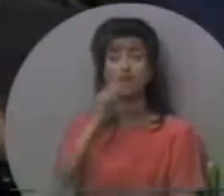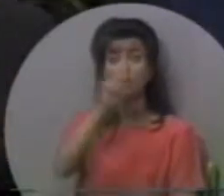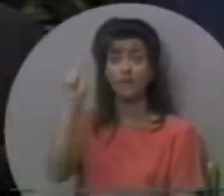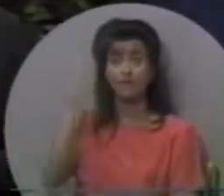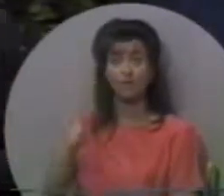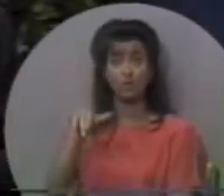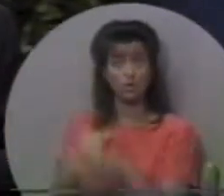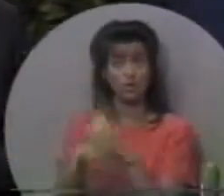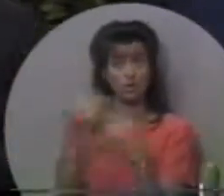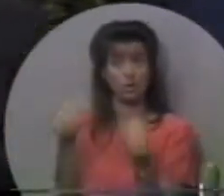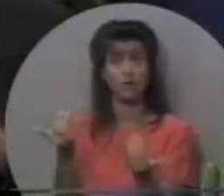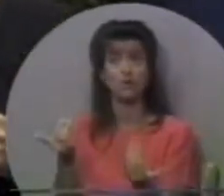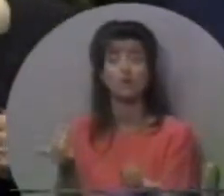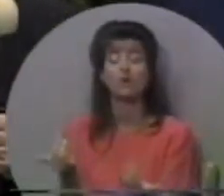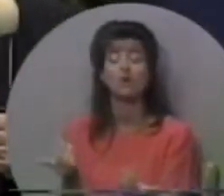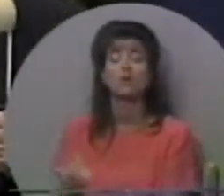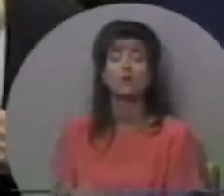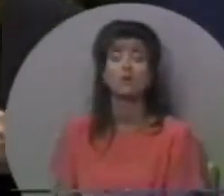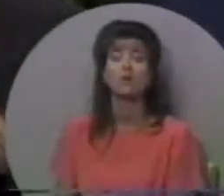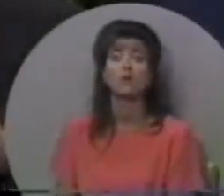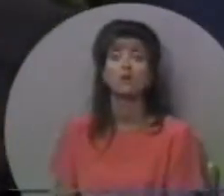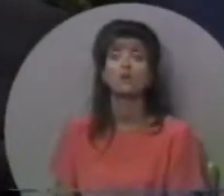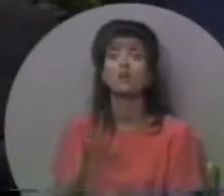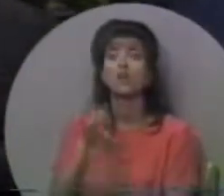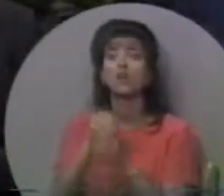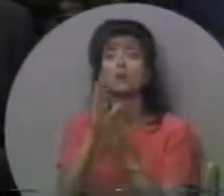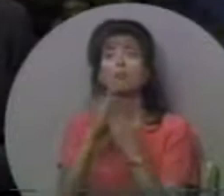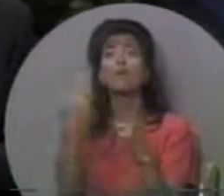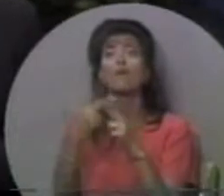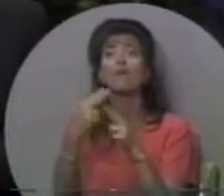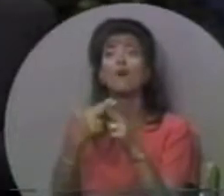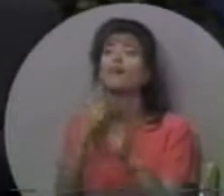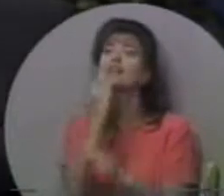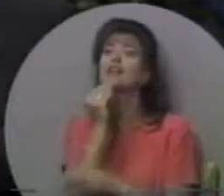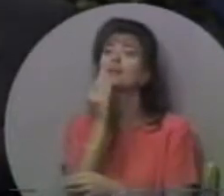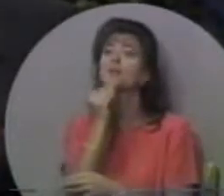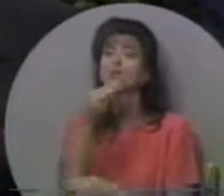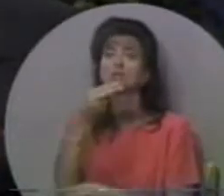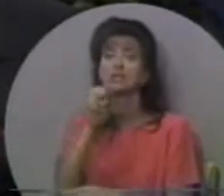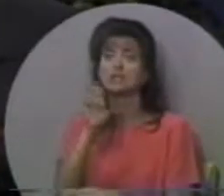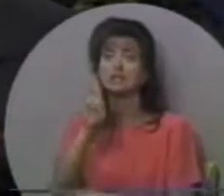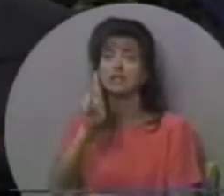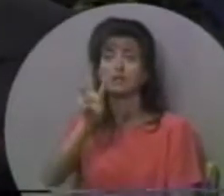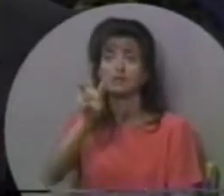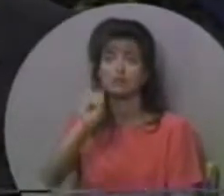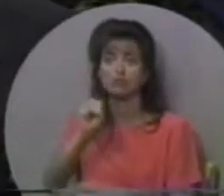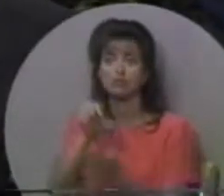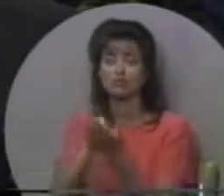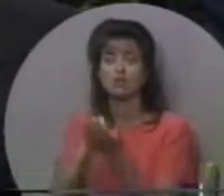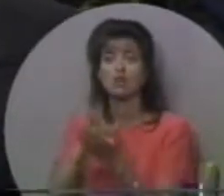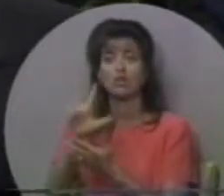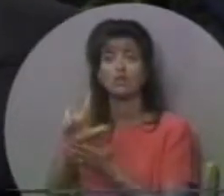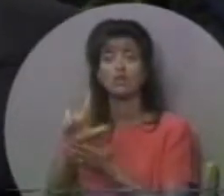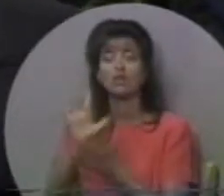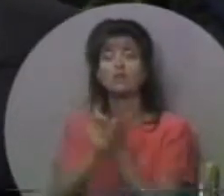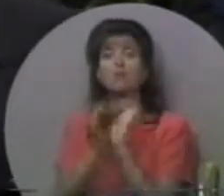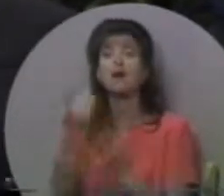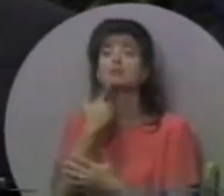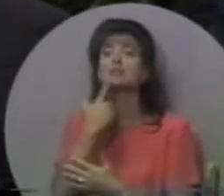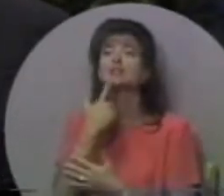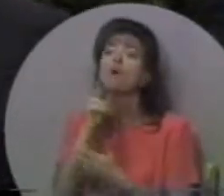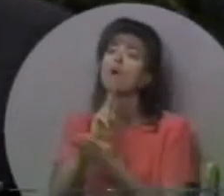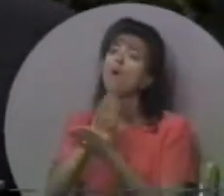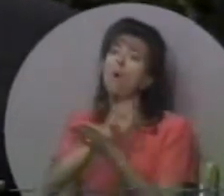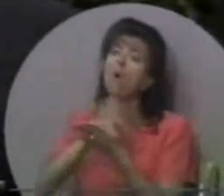І ось тому сьогодні Євреїв, третій розділ. Боже Слово говорить.